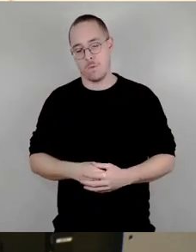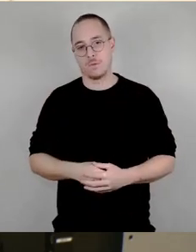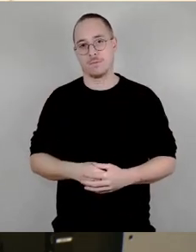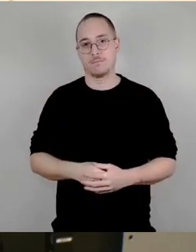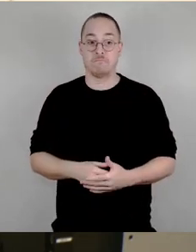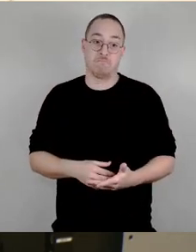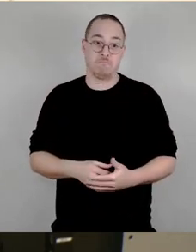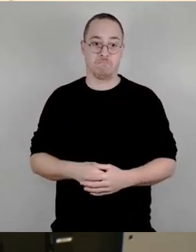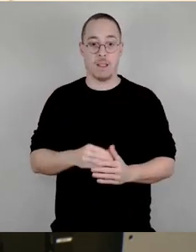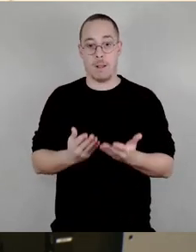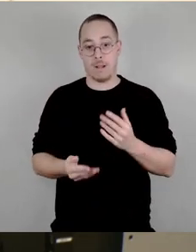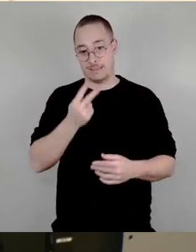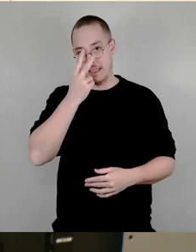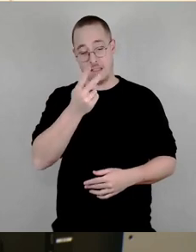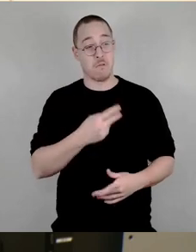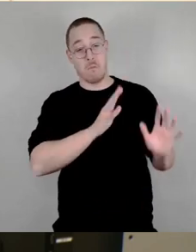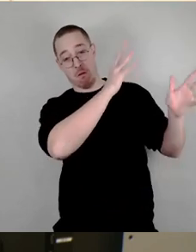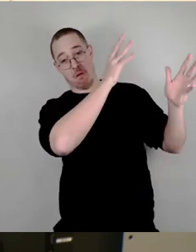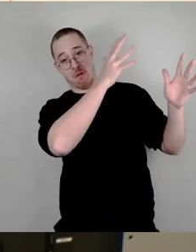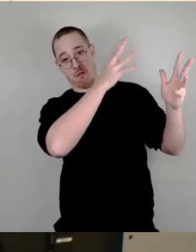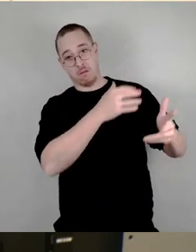in seiner Beschreibung des Sports irrt er sich